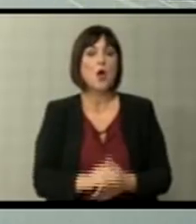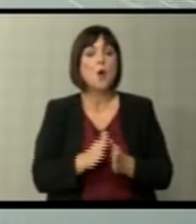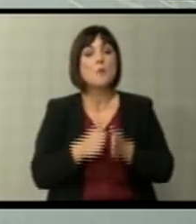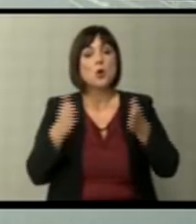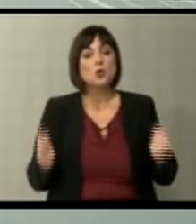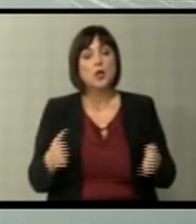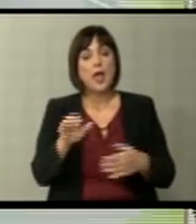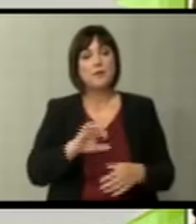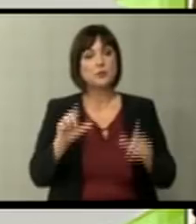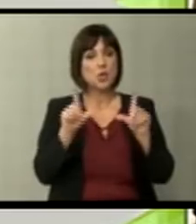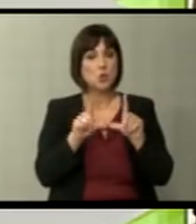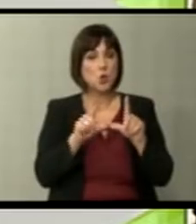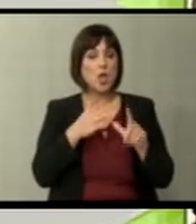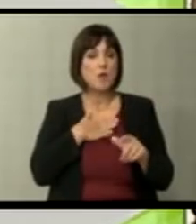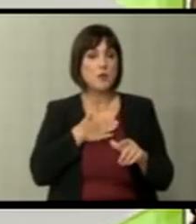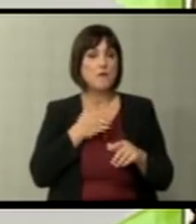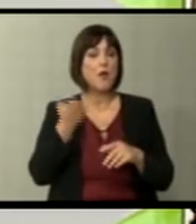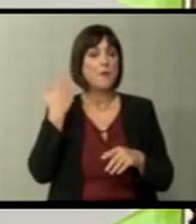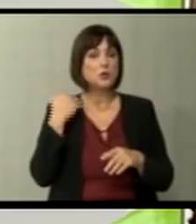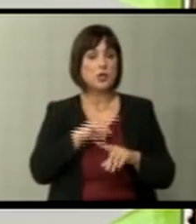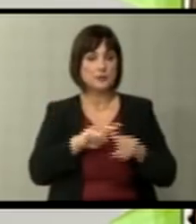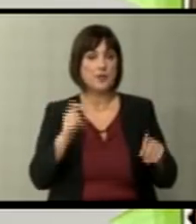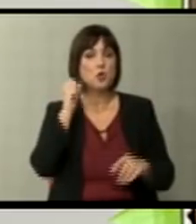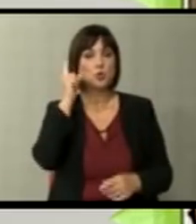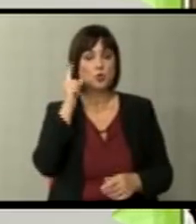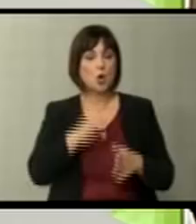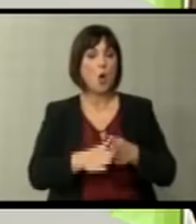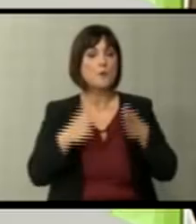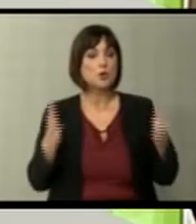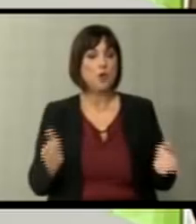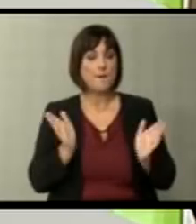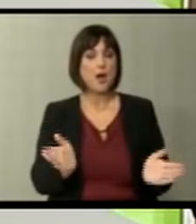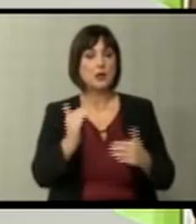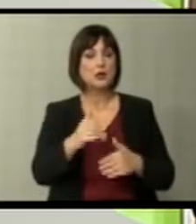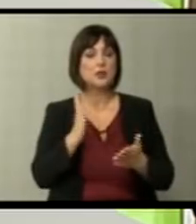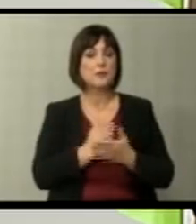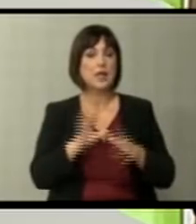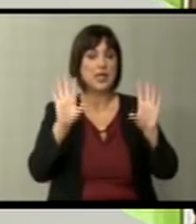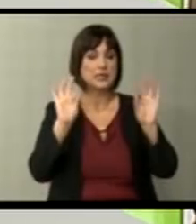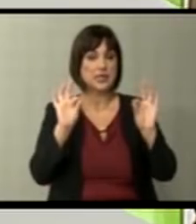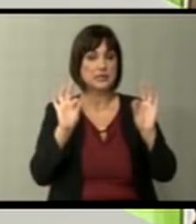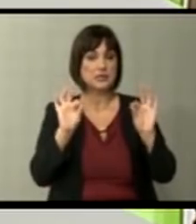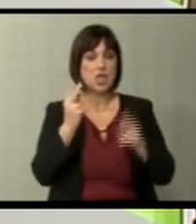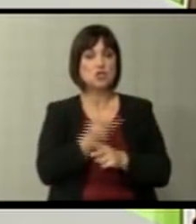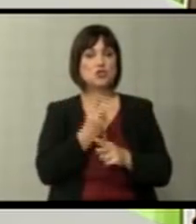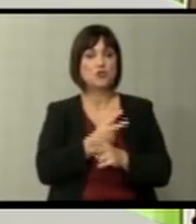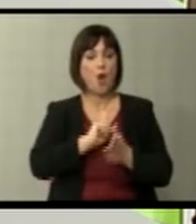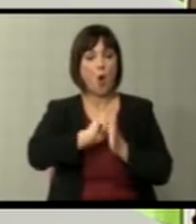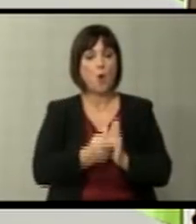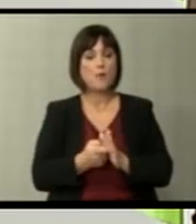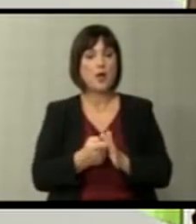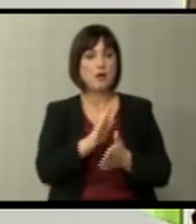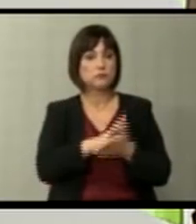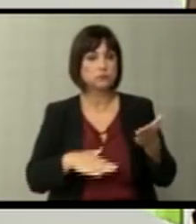проширувањето на Европската Унија имало во иминатото, ние знаеме случаи, кога проширувањето во пакет отишло со 10 држави наеднаш.